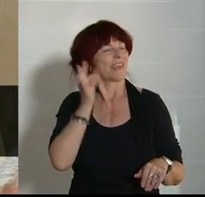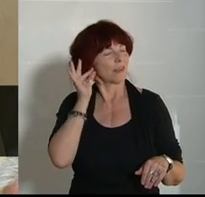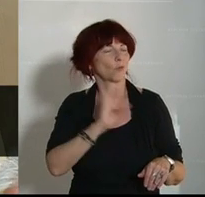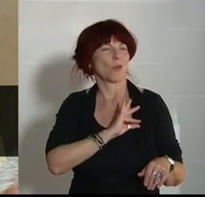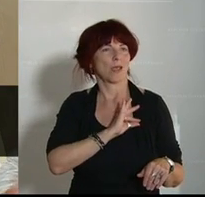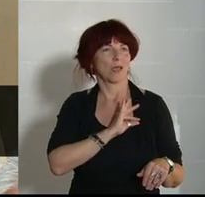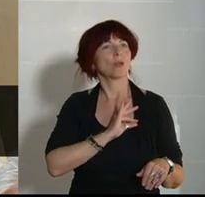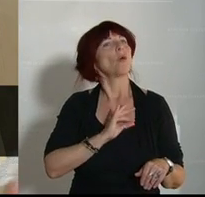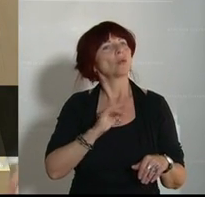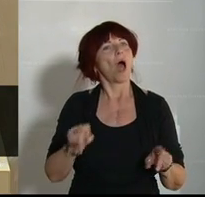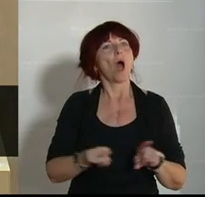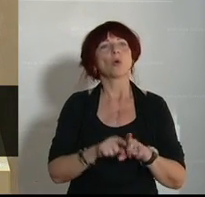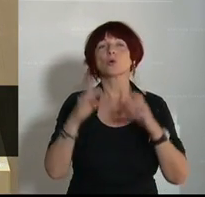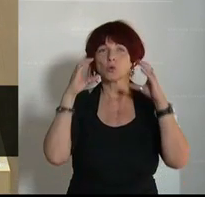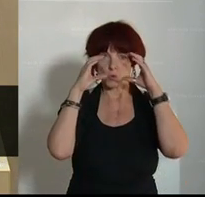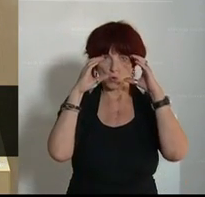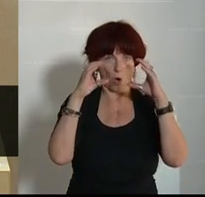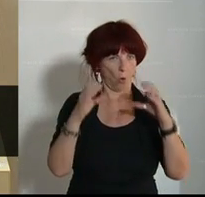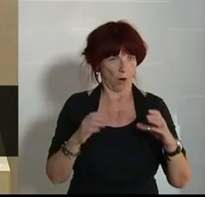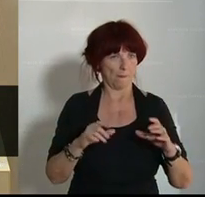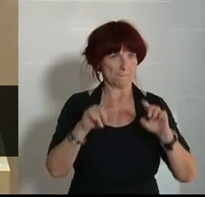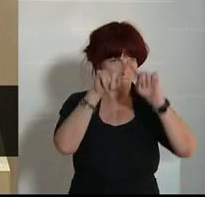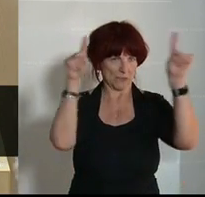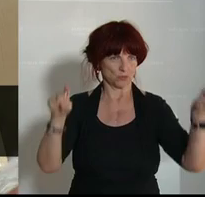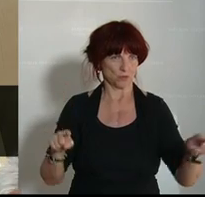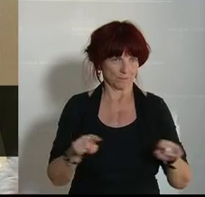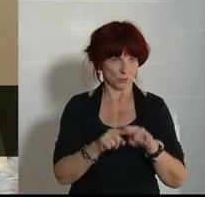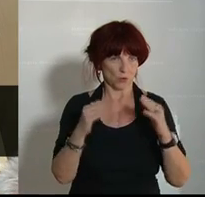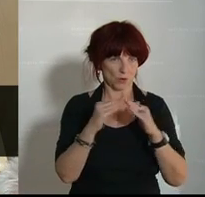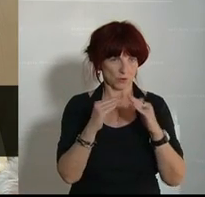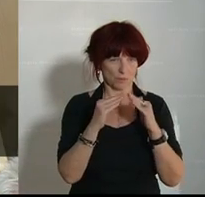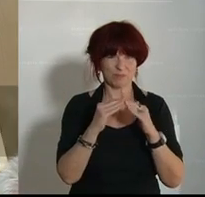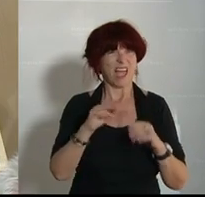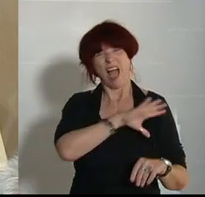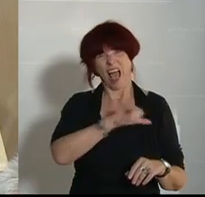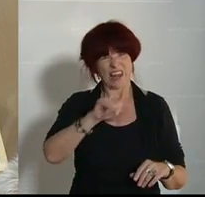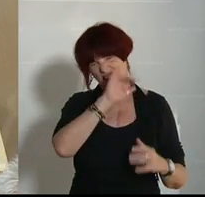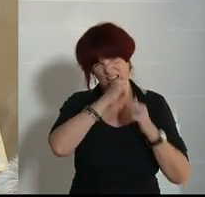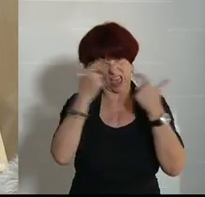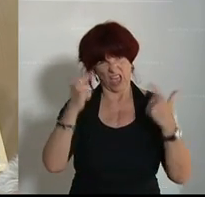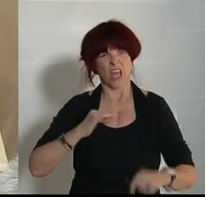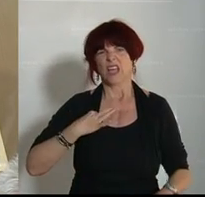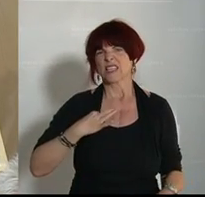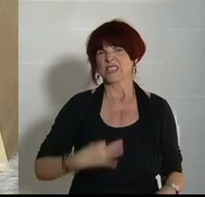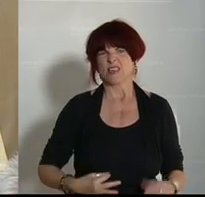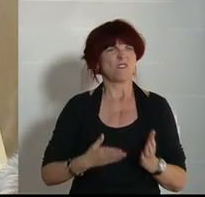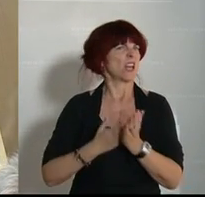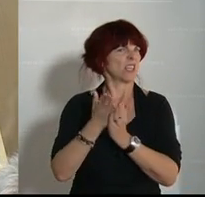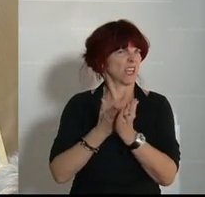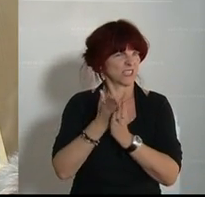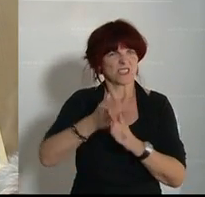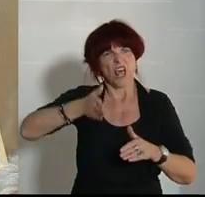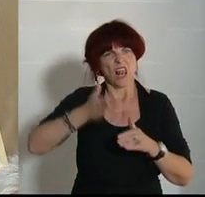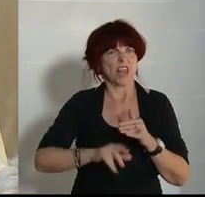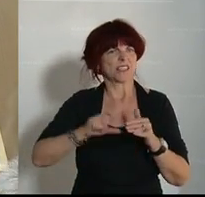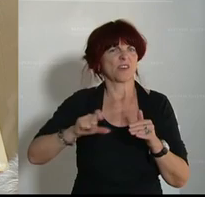Bildschirmen. Ich denke, wir sind uns alle einig, dass der Zivildienst in den letzten Wochen und Monaten, aber natürlich auch in der Zeit